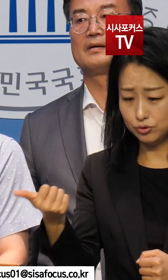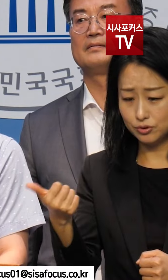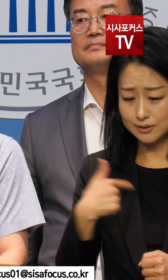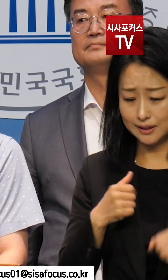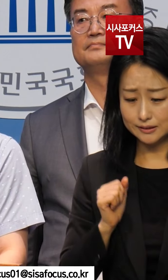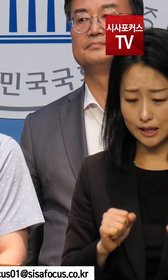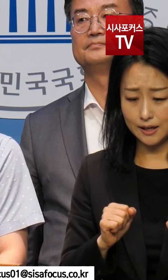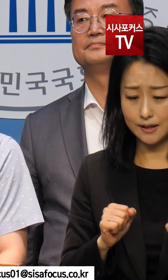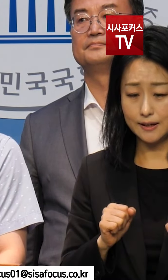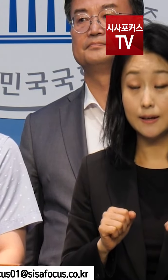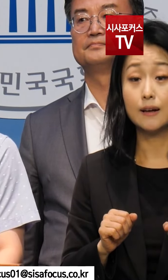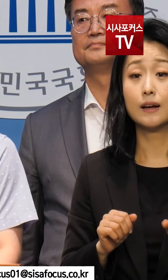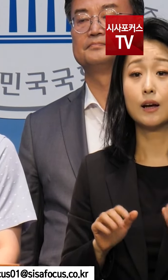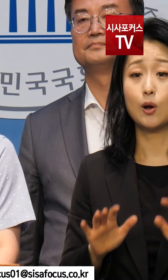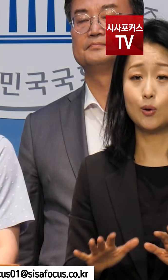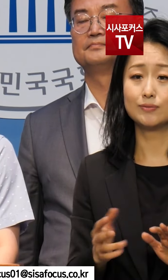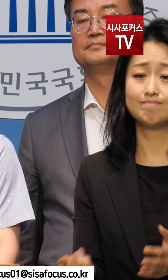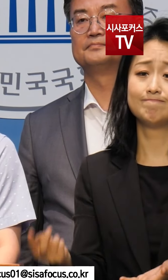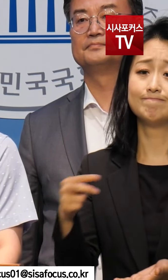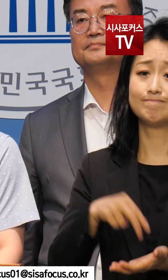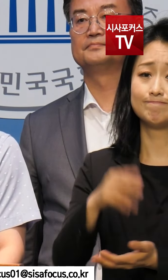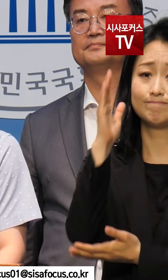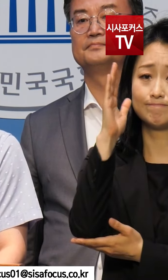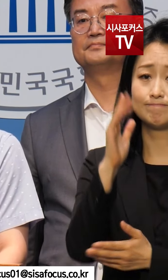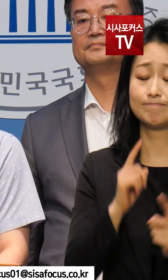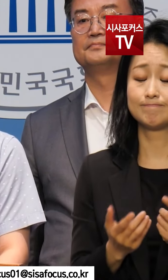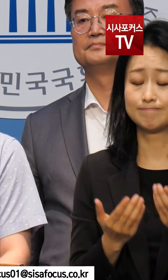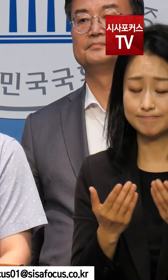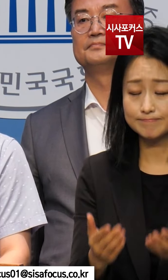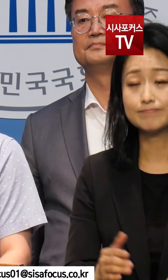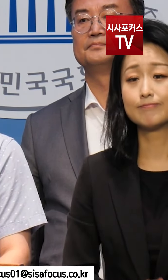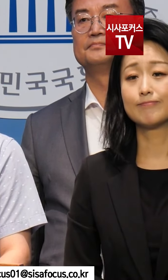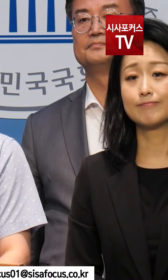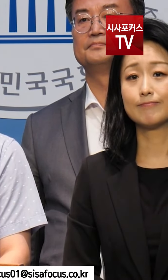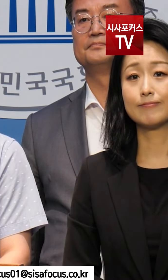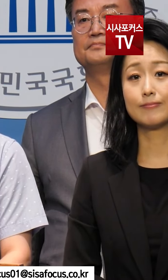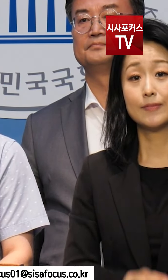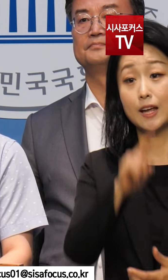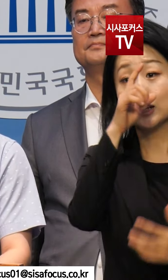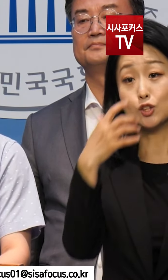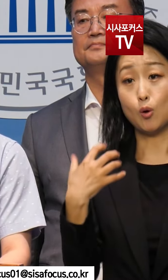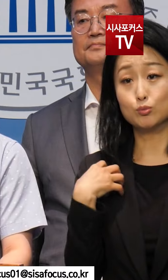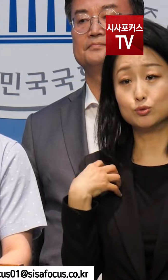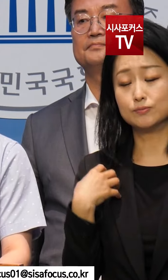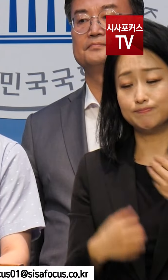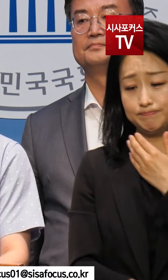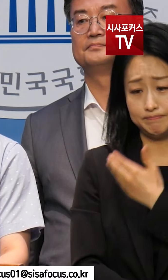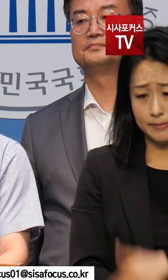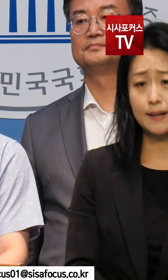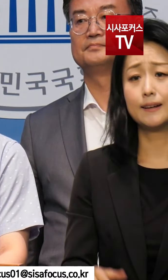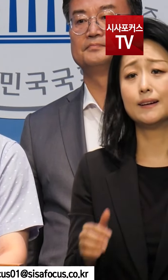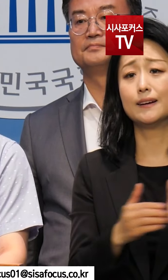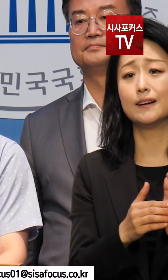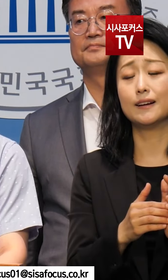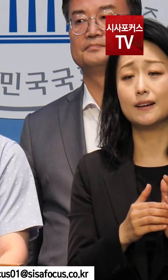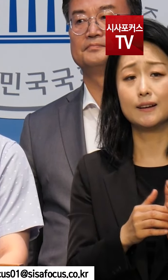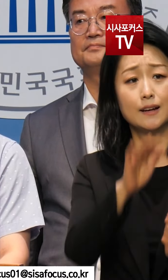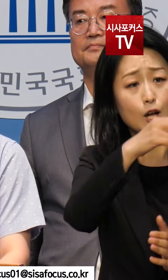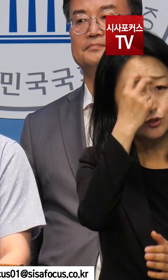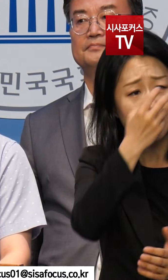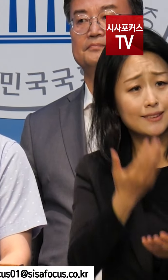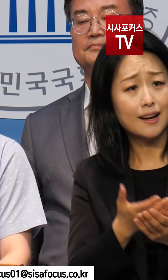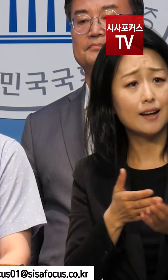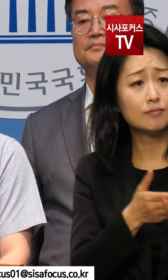그래서 오늘도 이 자리에 섰습니다. 참사 이후 정부는 무관심 일색이었습니다. 국조실의 수사 의뢰